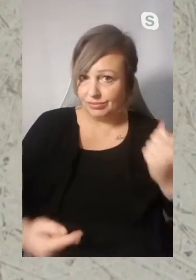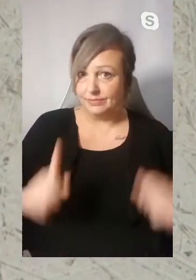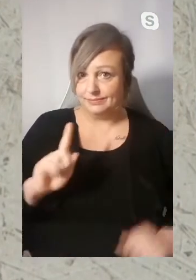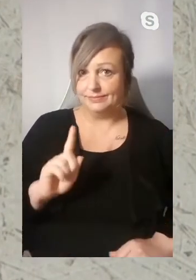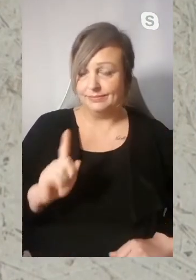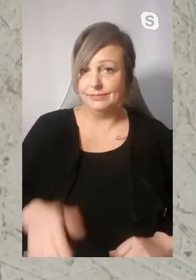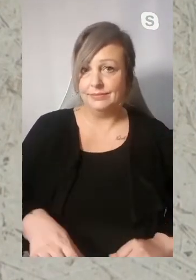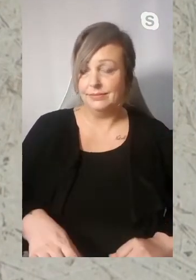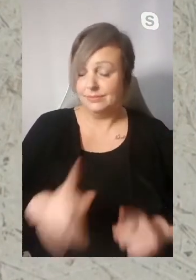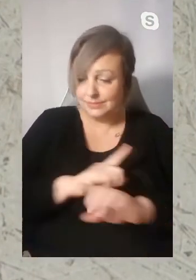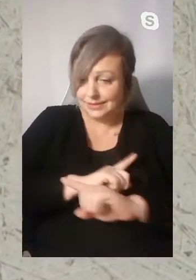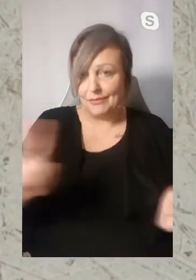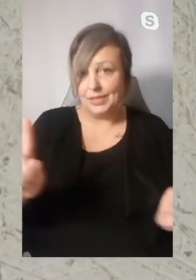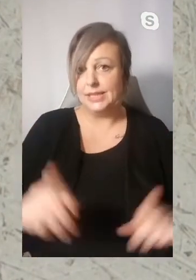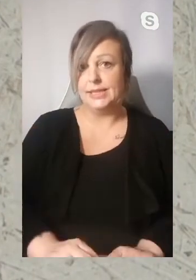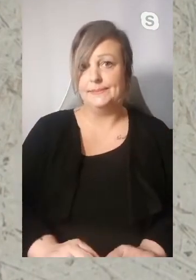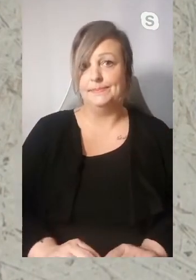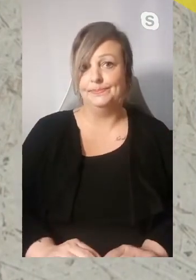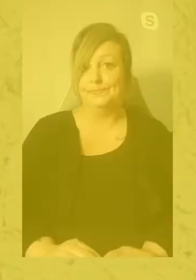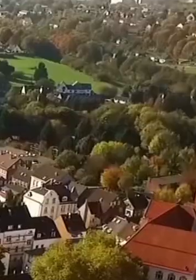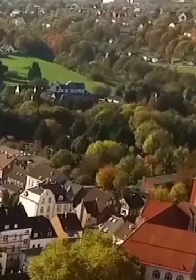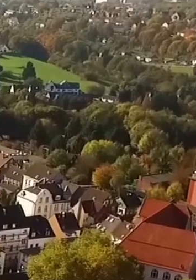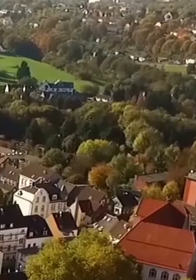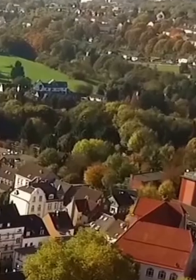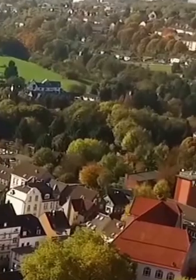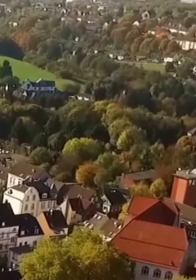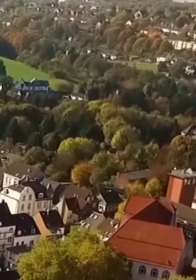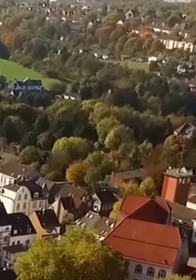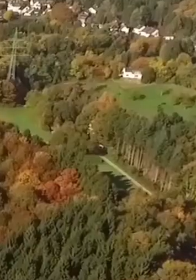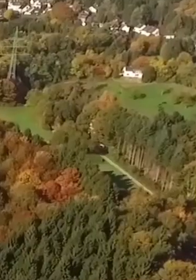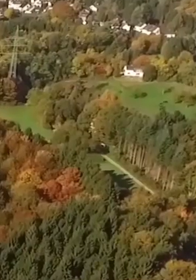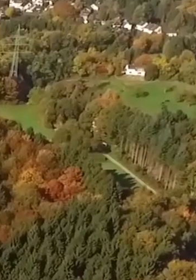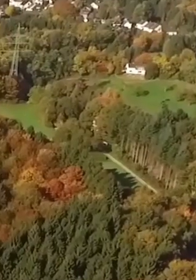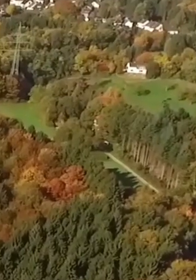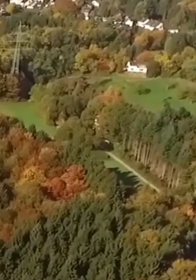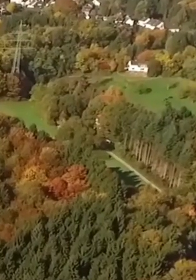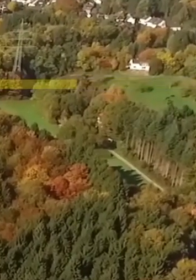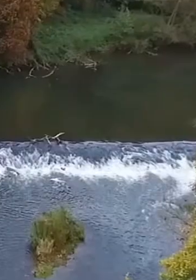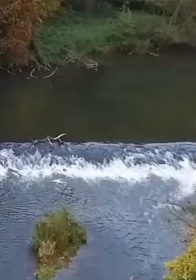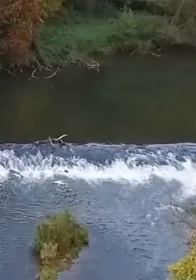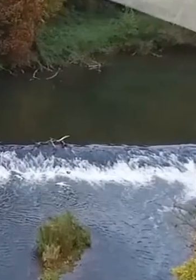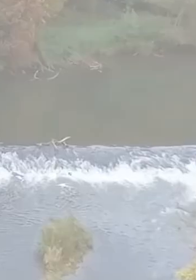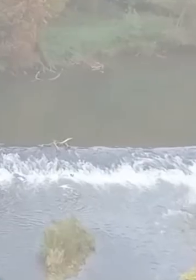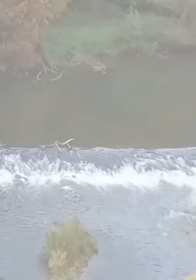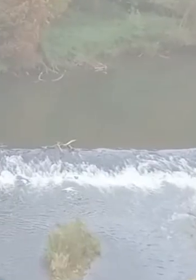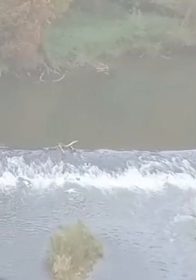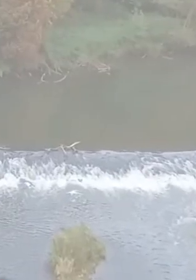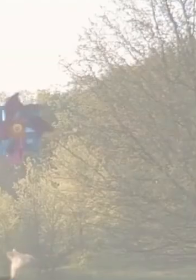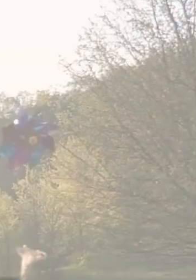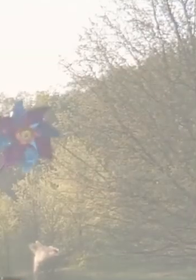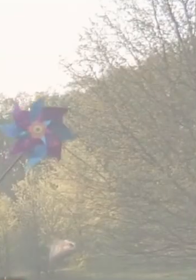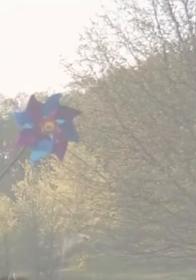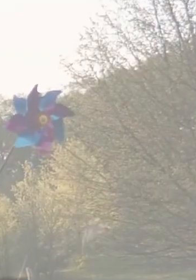im Regen stehen lassen werden. Das darf nicht passieren. Live aus Solingen Mensch,